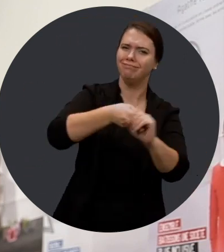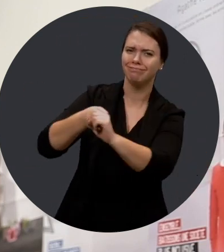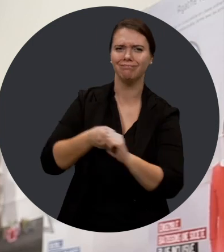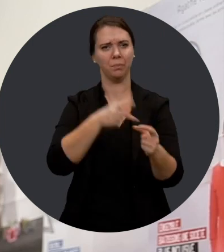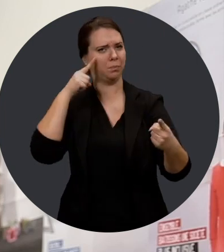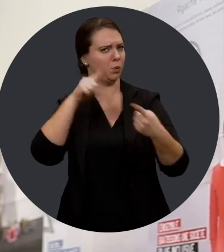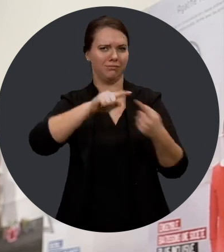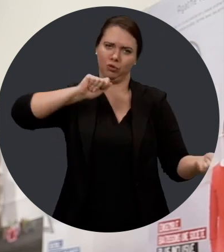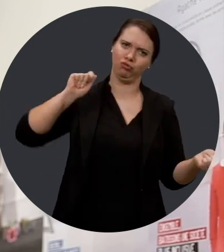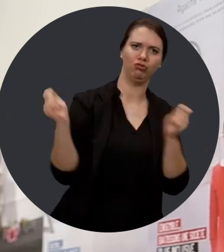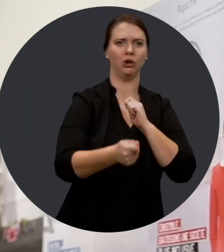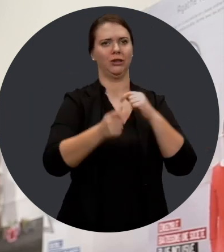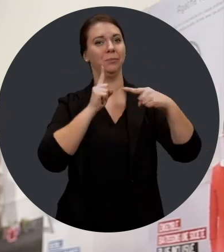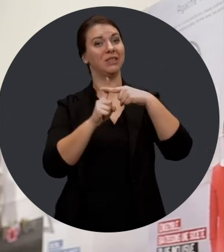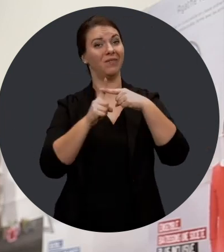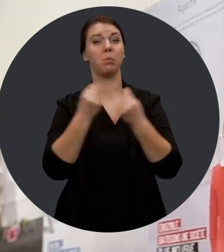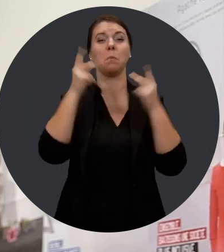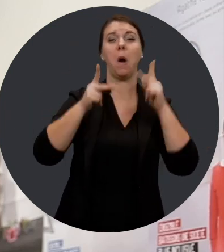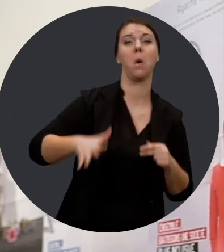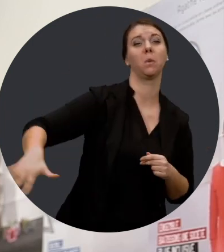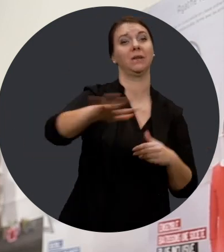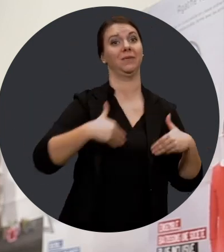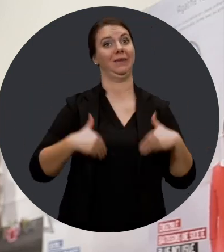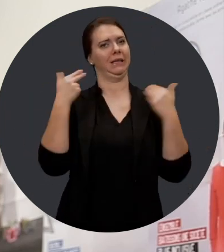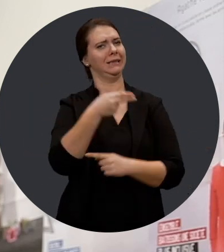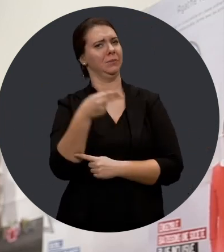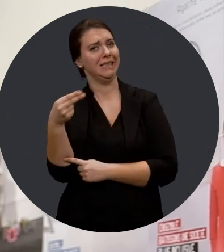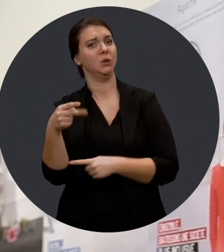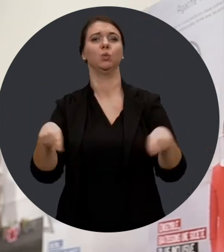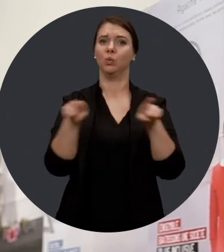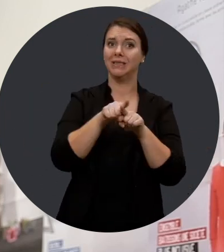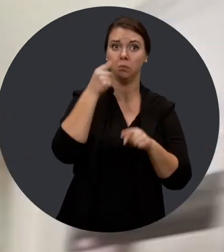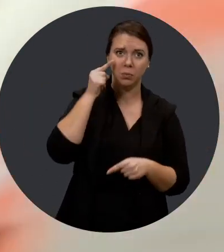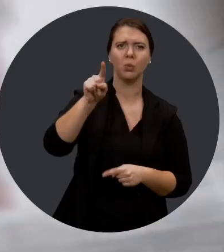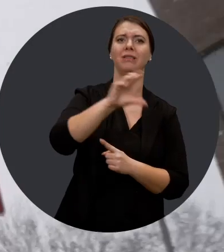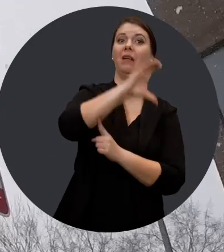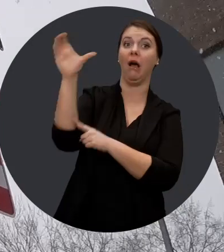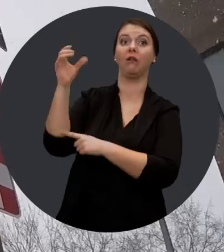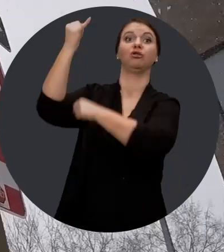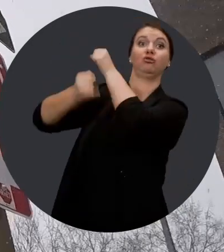réels changements positifs dans la vie de nombreuses personnes handicapées, tant au plan national qu'international.